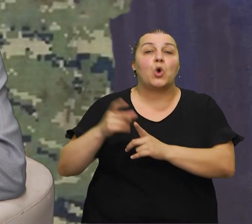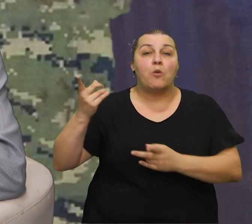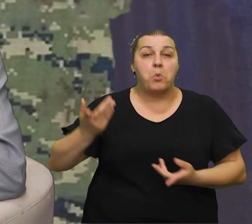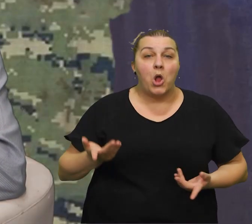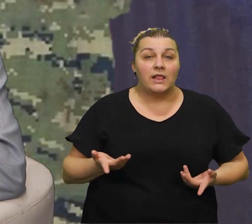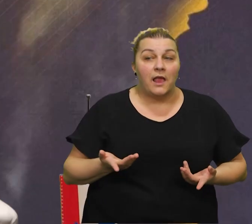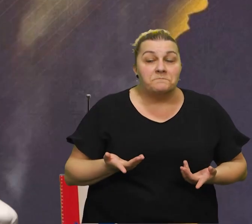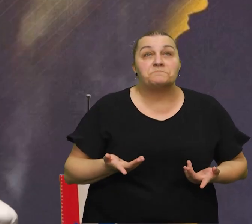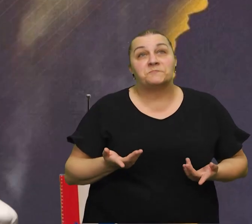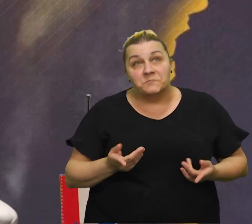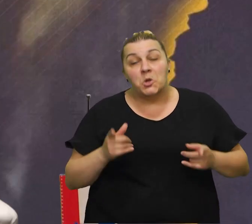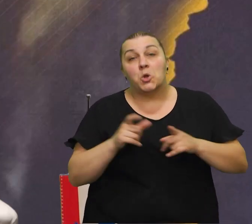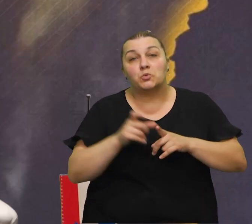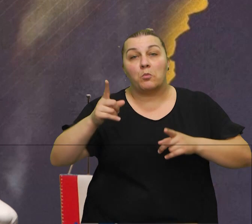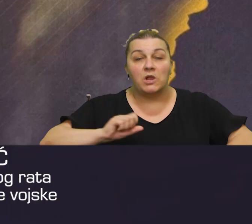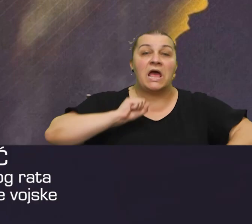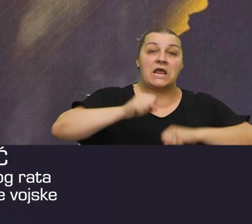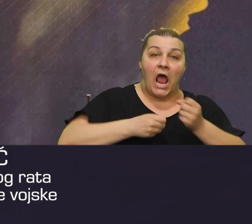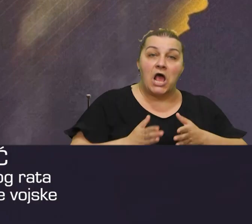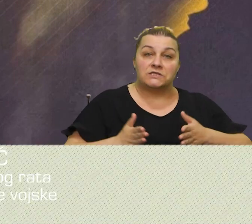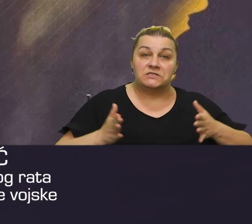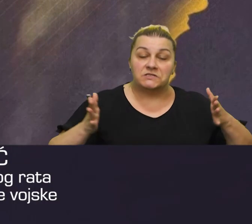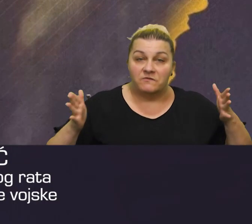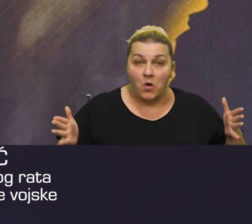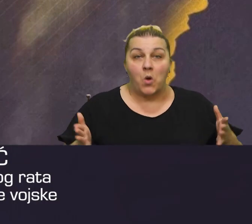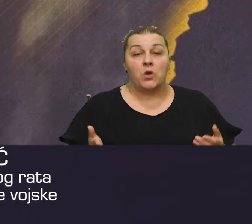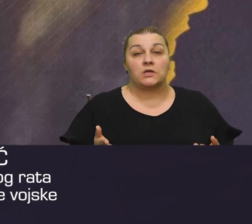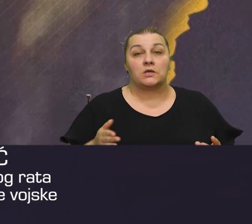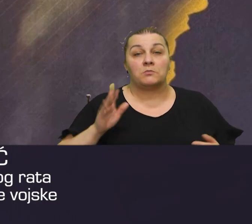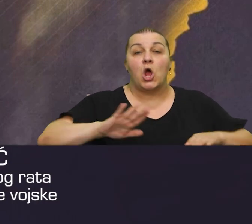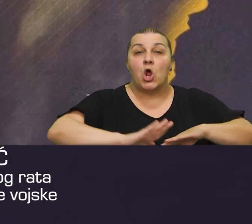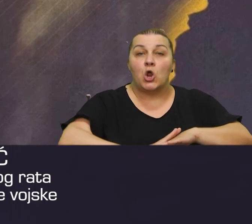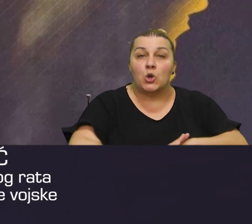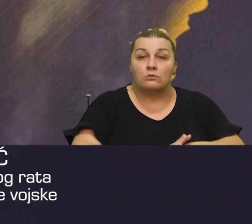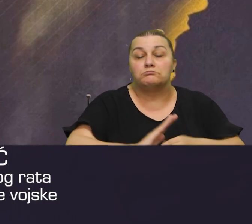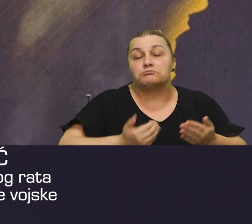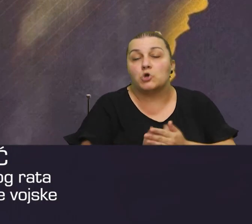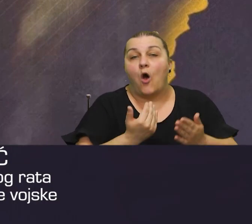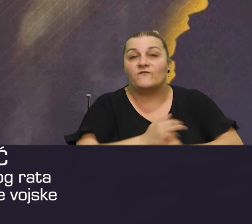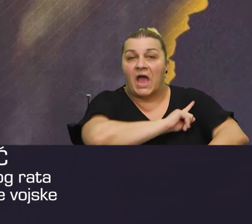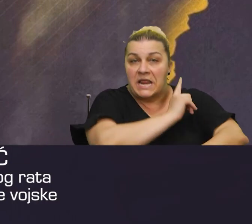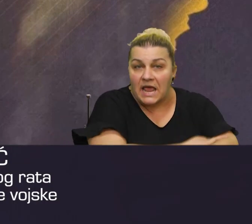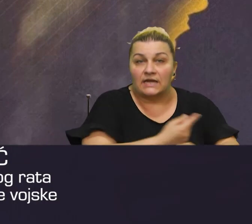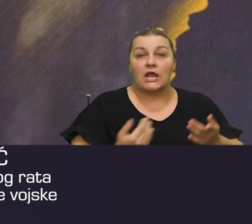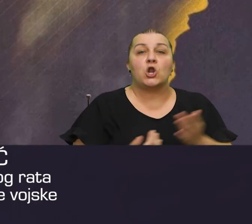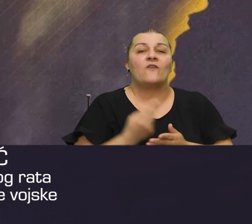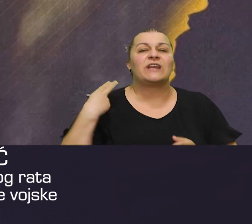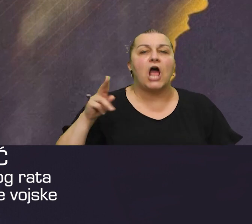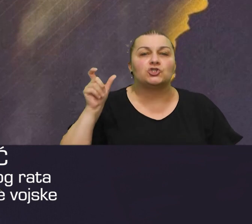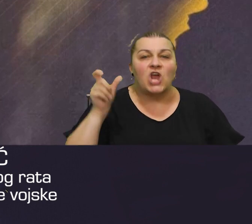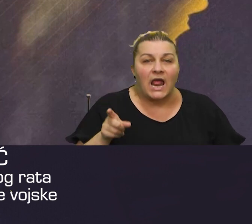Pa, Dugopolje se razvija u pravom smjeru, imamo novu energiju, u Dugopoljima u novog načelnika,